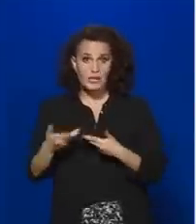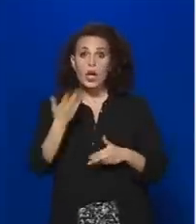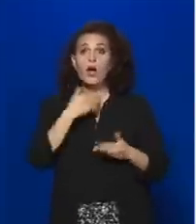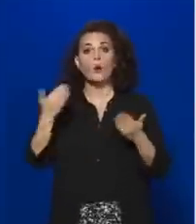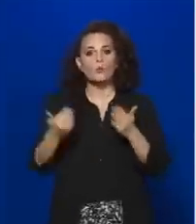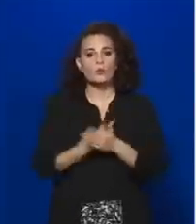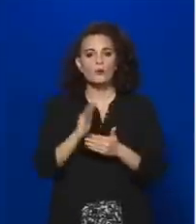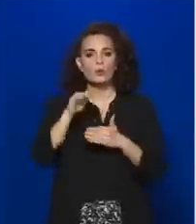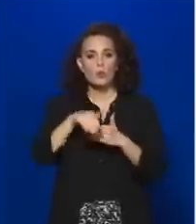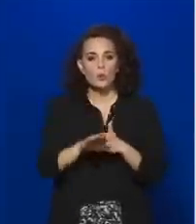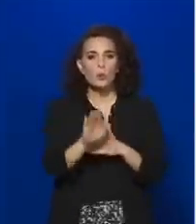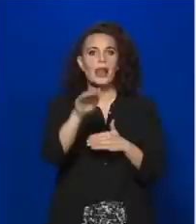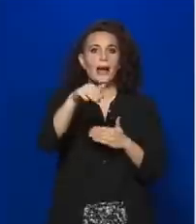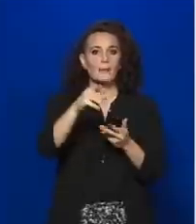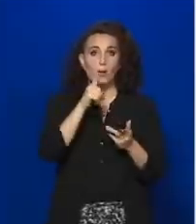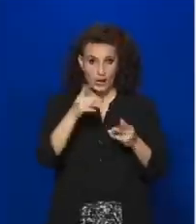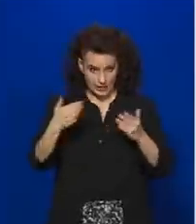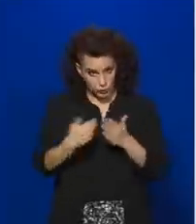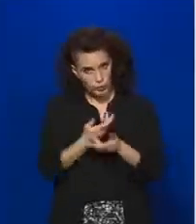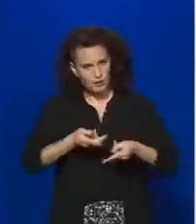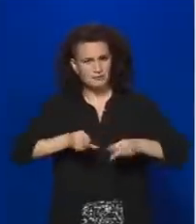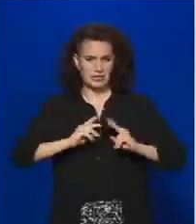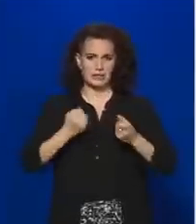fel kell-e majd szabadítani ezeket az ágyakat?